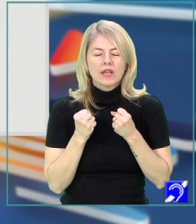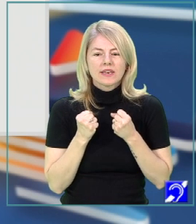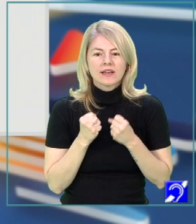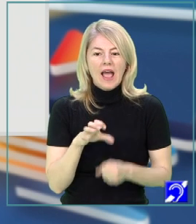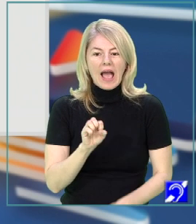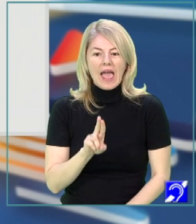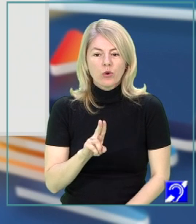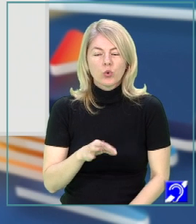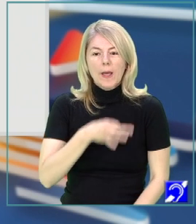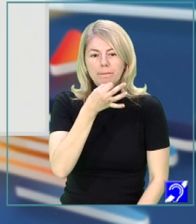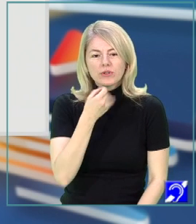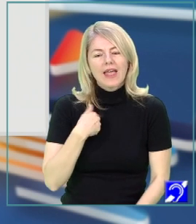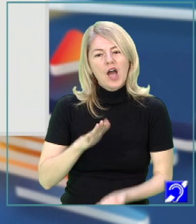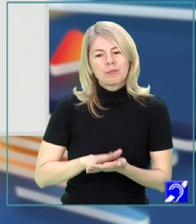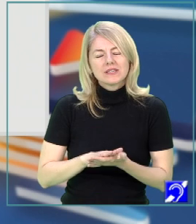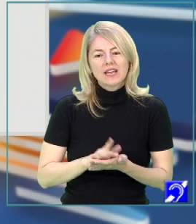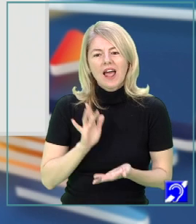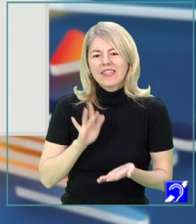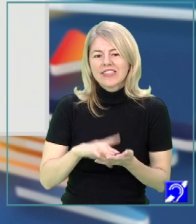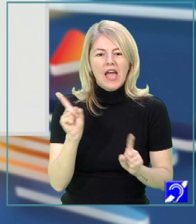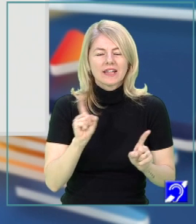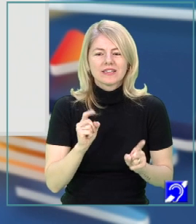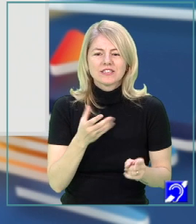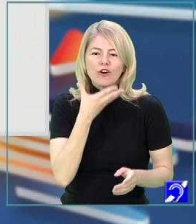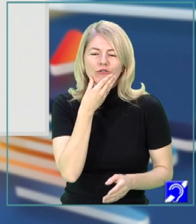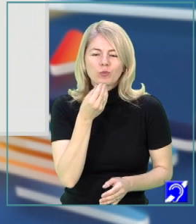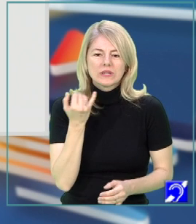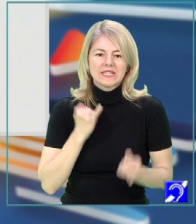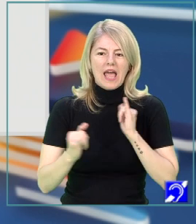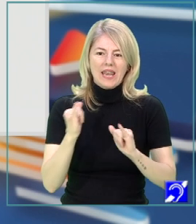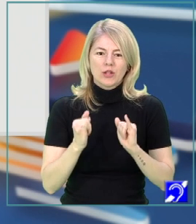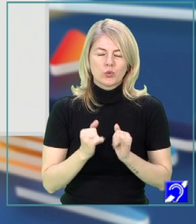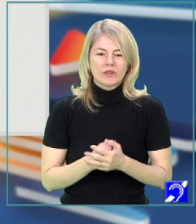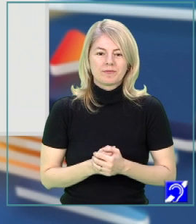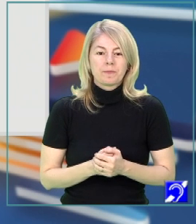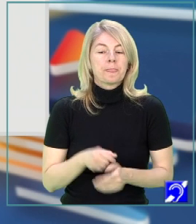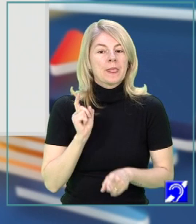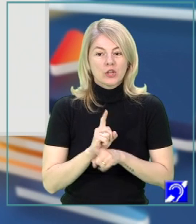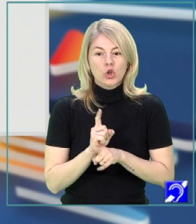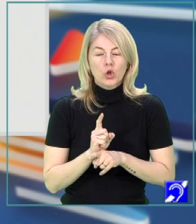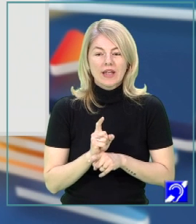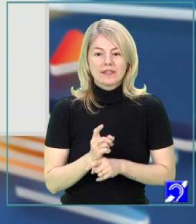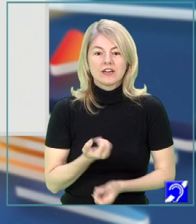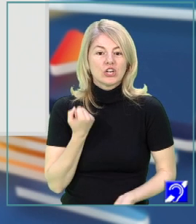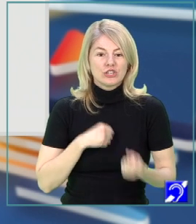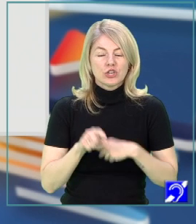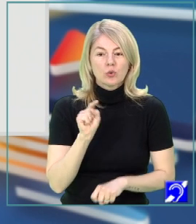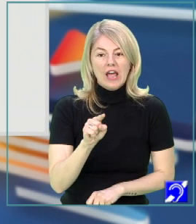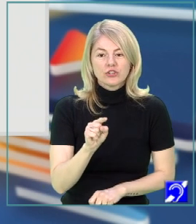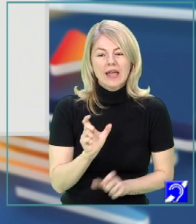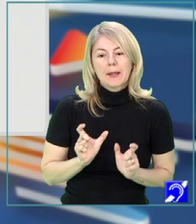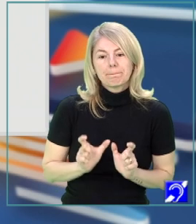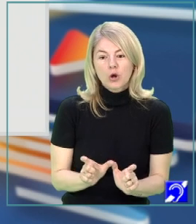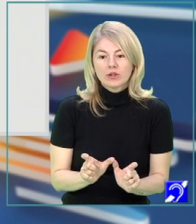a eului poetic, de a păstra neatinsă splendoarea naturii. Totodată, gestul acesta de